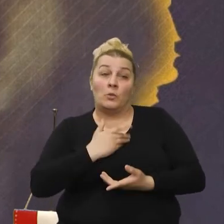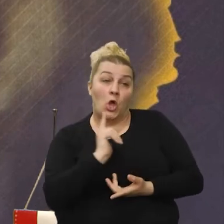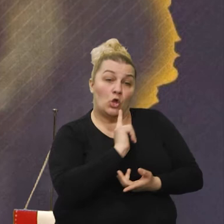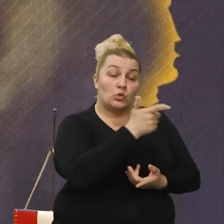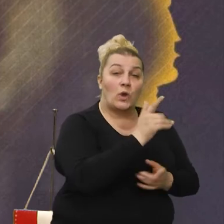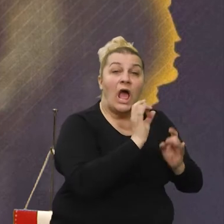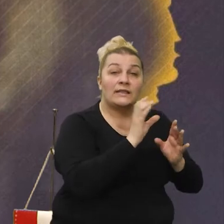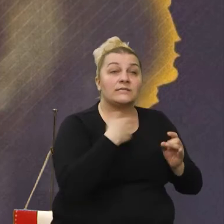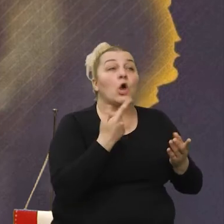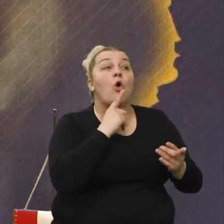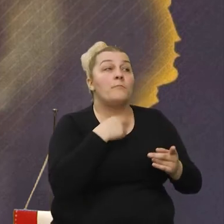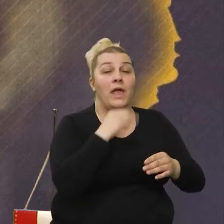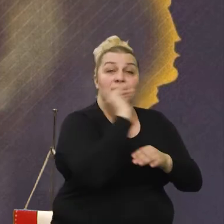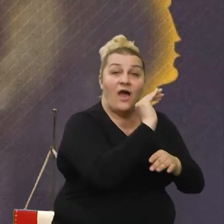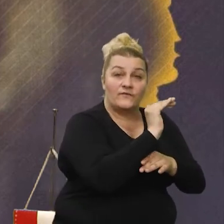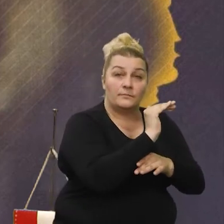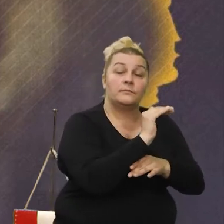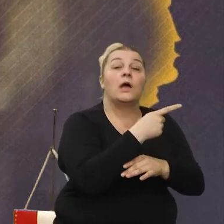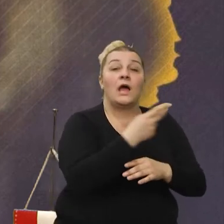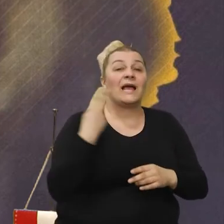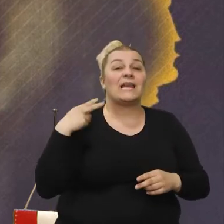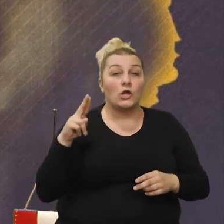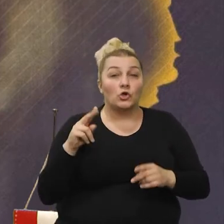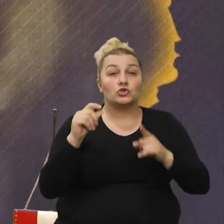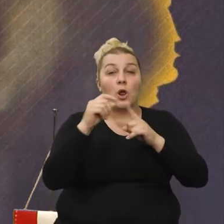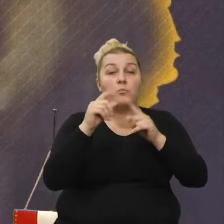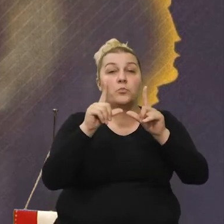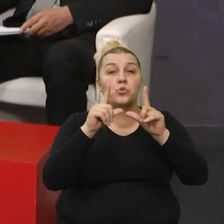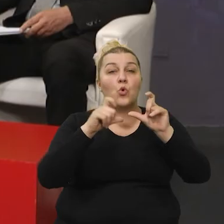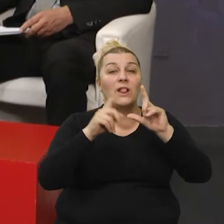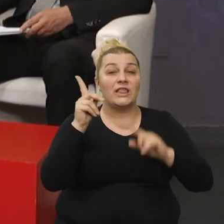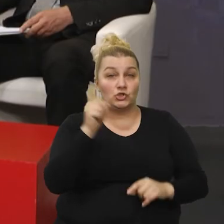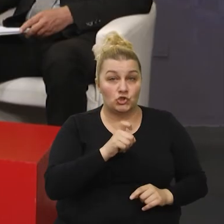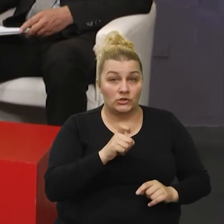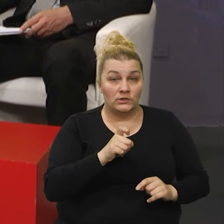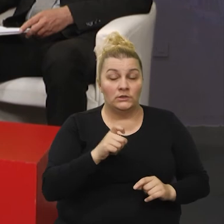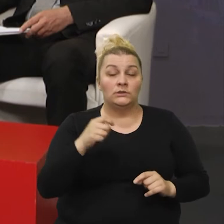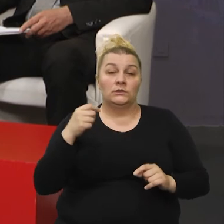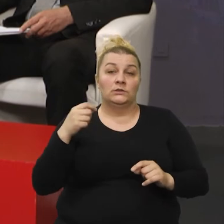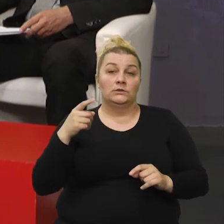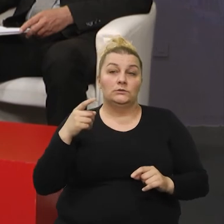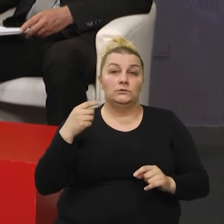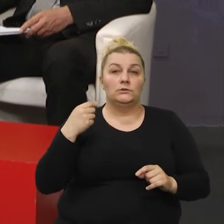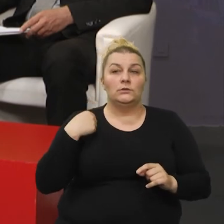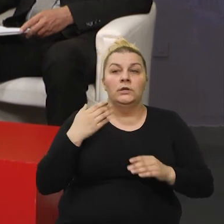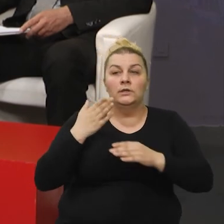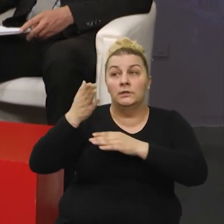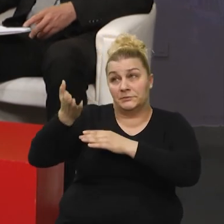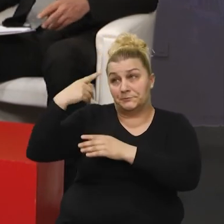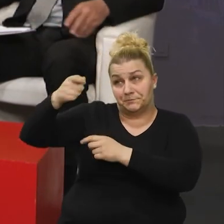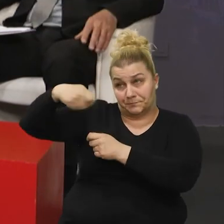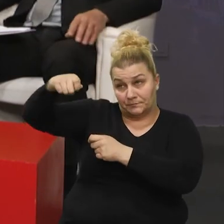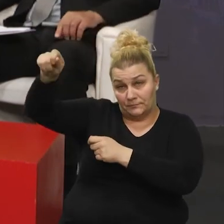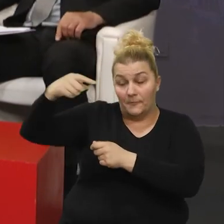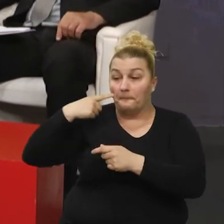vratiti. To je? A to je gradonačelnik Zvonimir Puljić. I ja sam otišao na gradolište poslika onaj